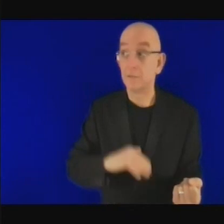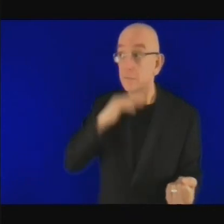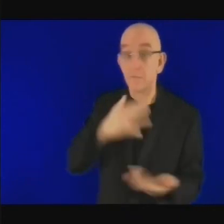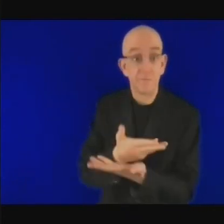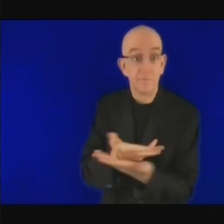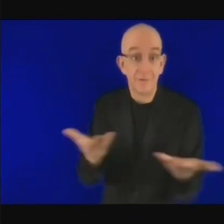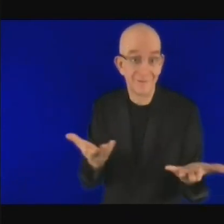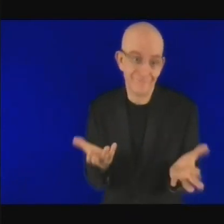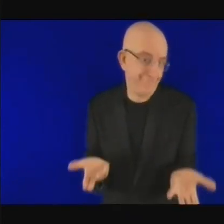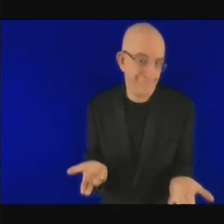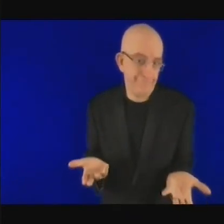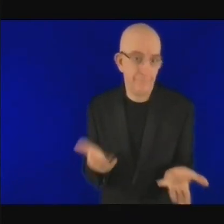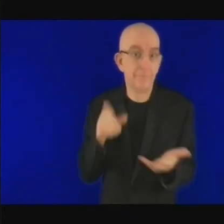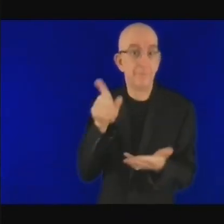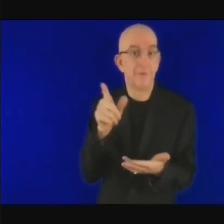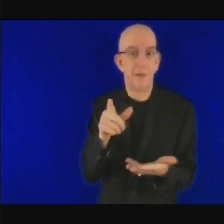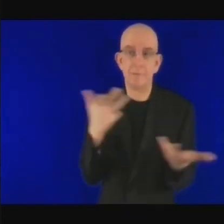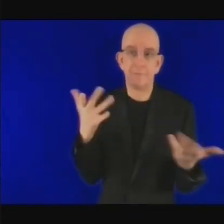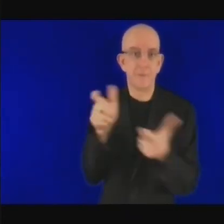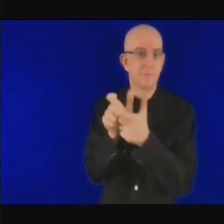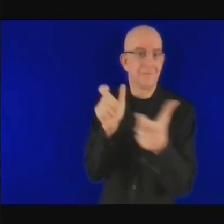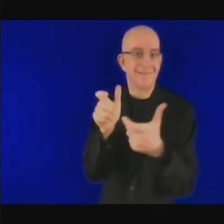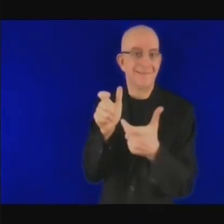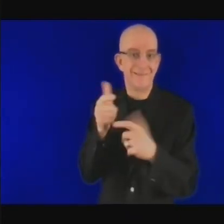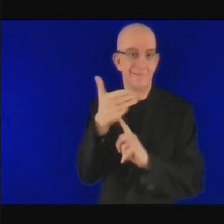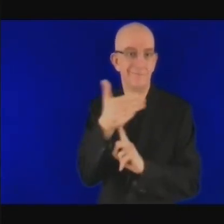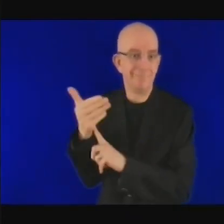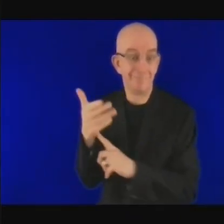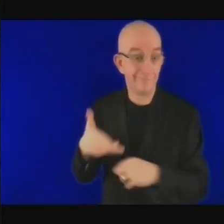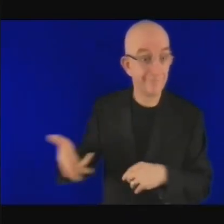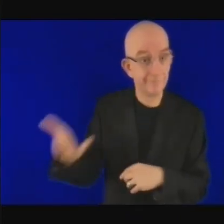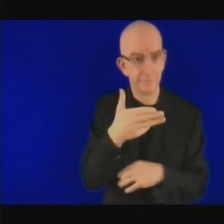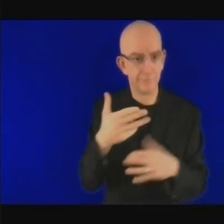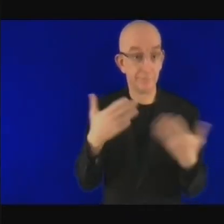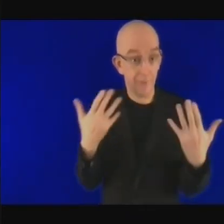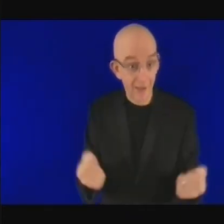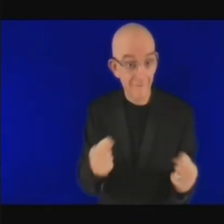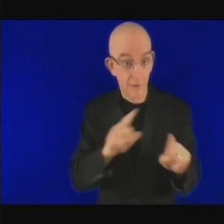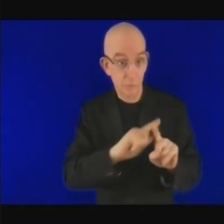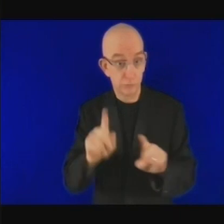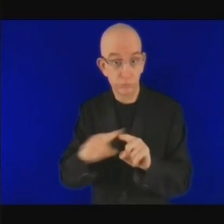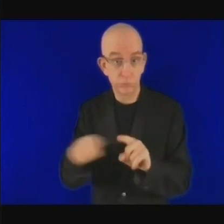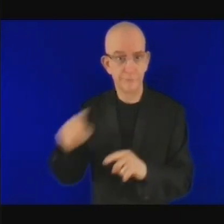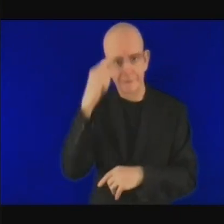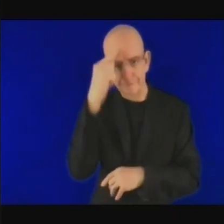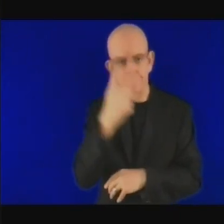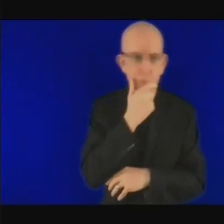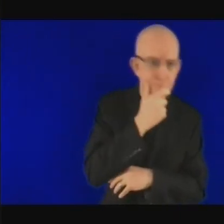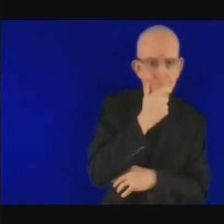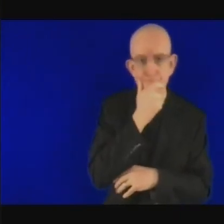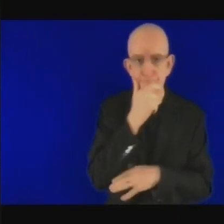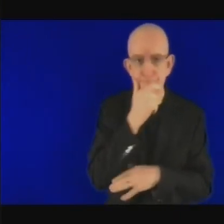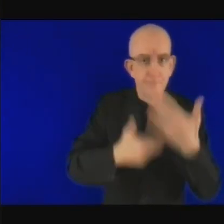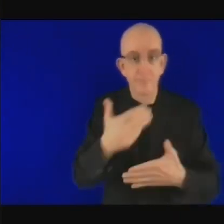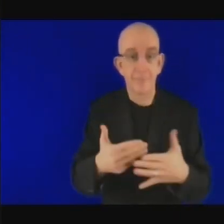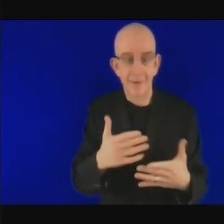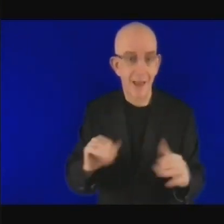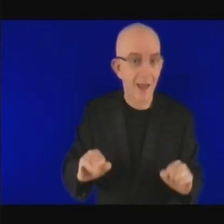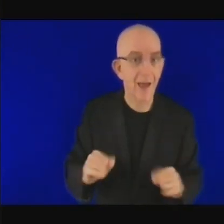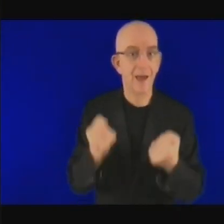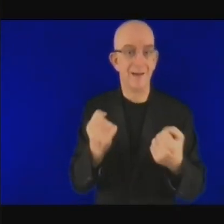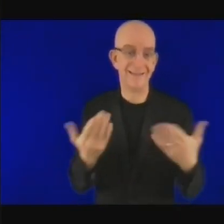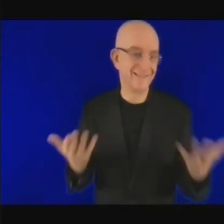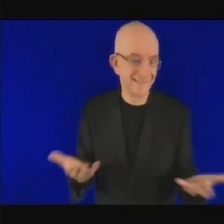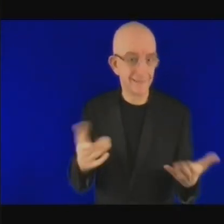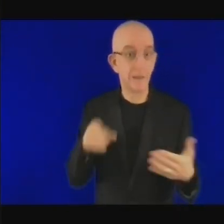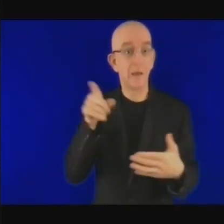ou s'engager là où il y a de l'argent à gagner là où il y a des bénéfices il faut que le secteur privé soit attiré et